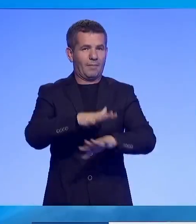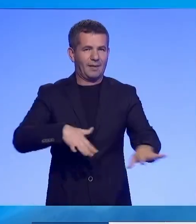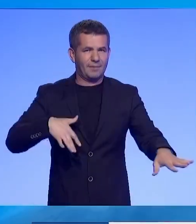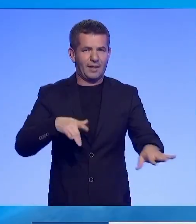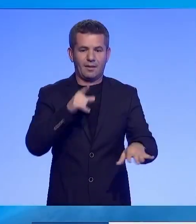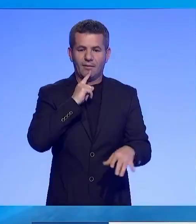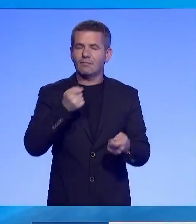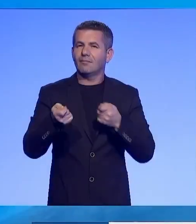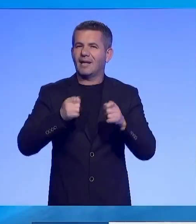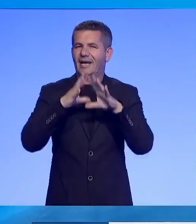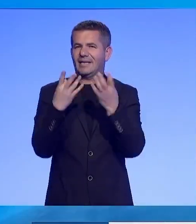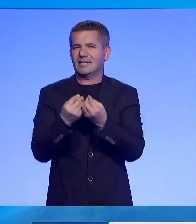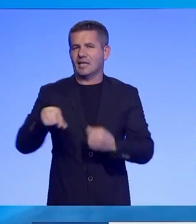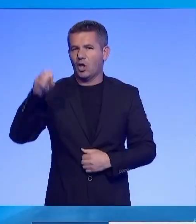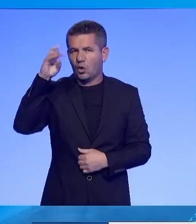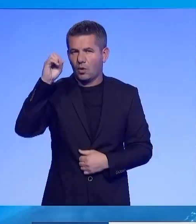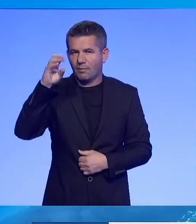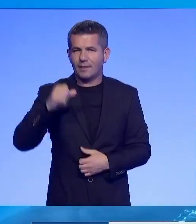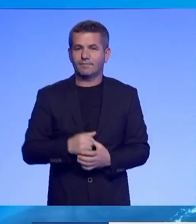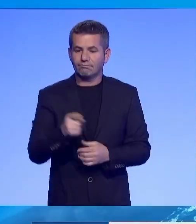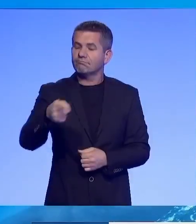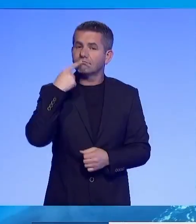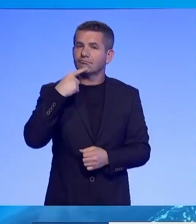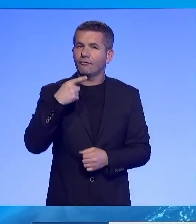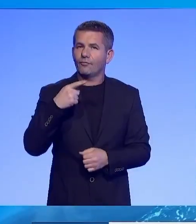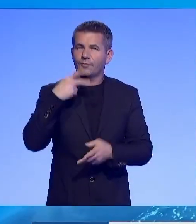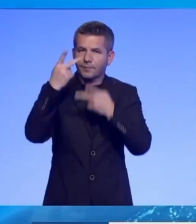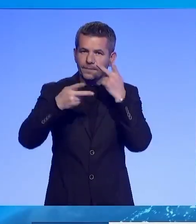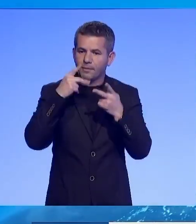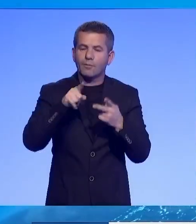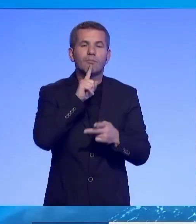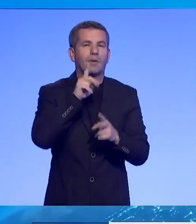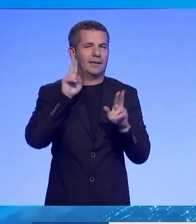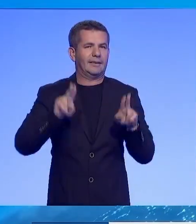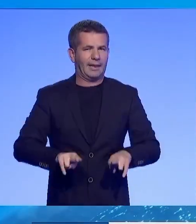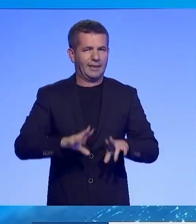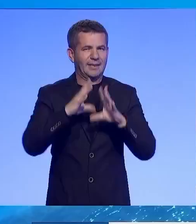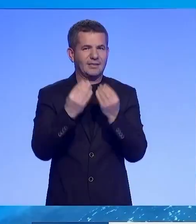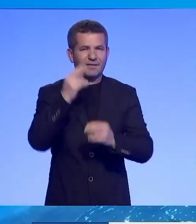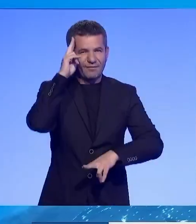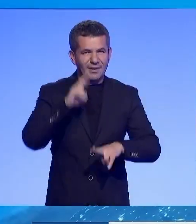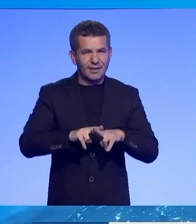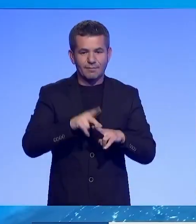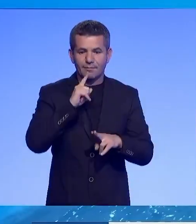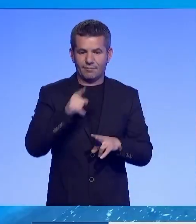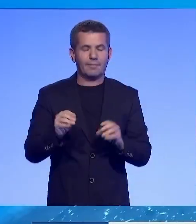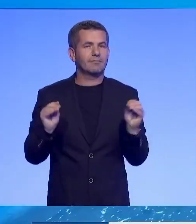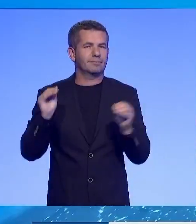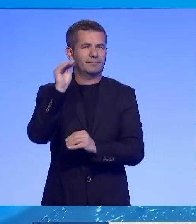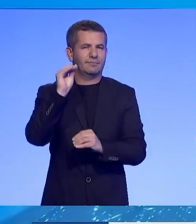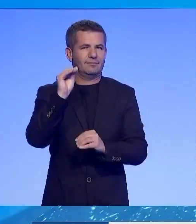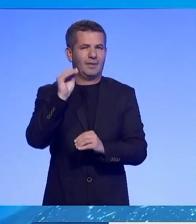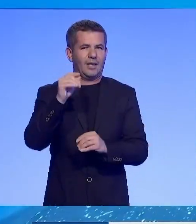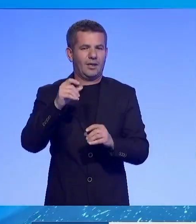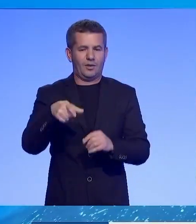lidhje me menajimin e krizës energetike. A i përra këti Komisioni ka vjersuar të drejt vendimin për rritjen e tarifave për